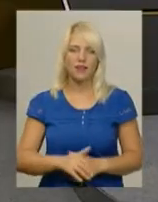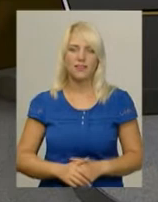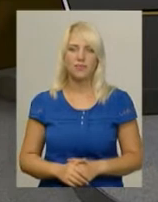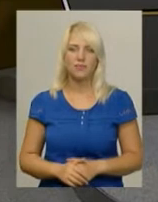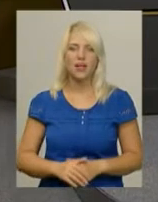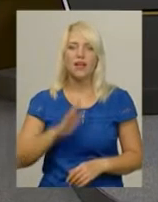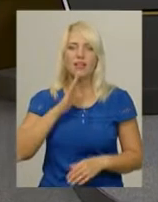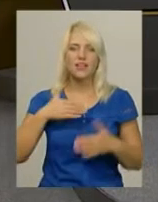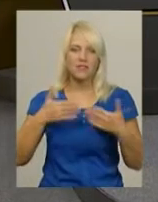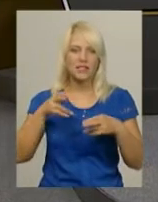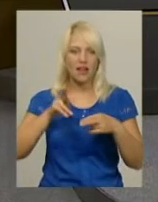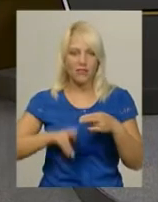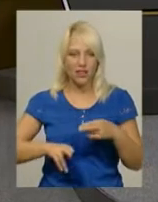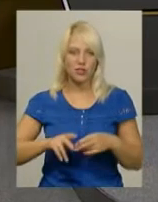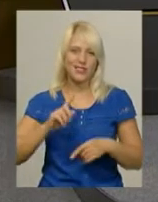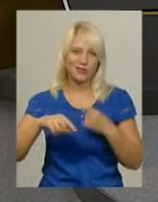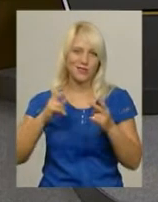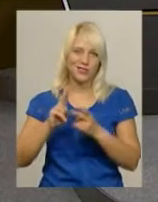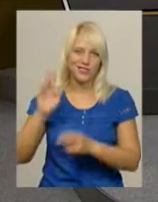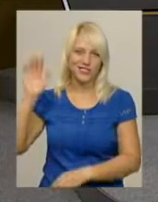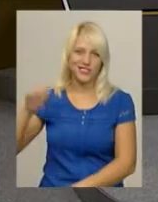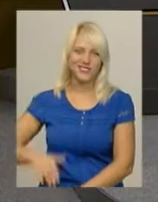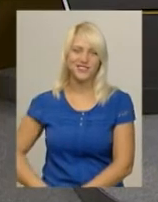Наш випуск завершено. До зустрічі!